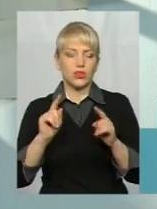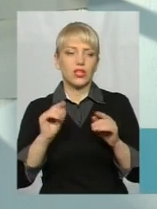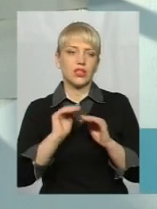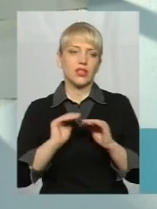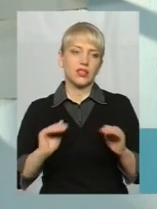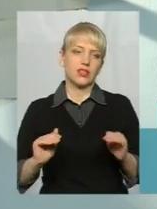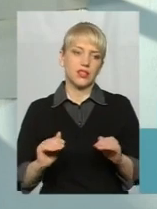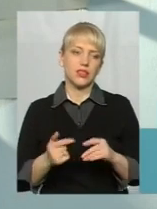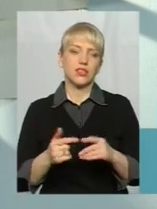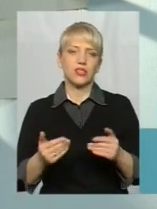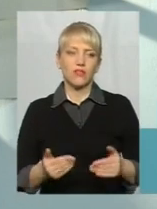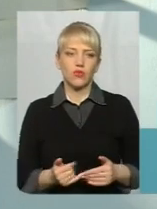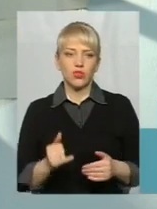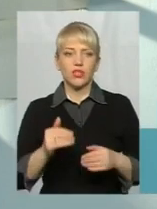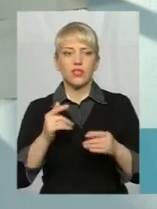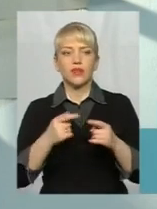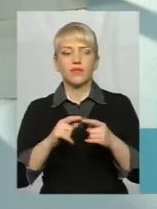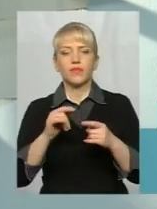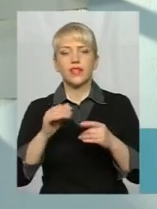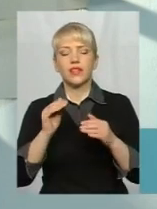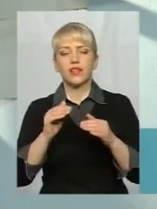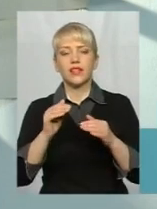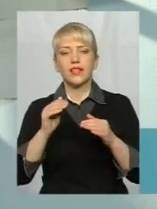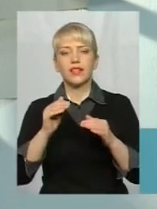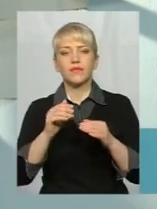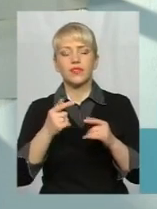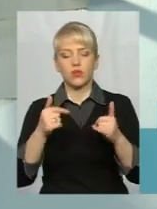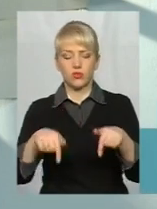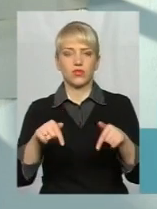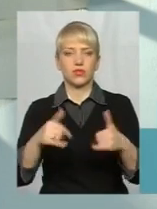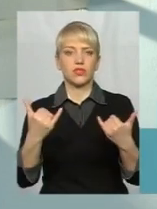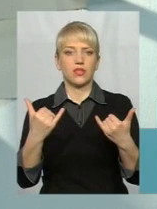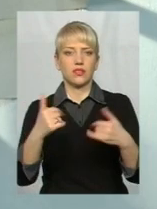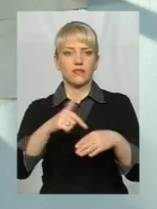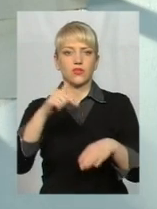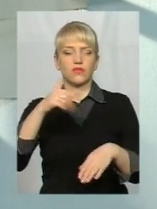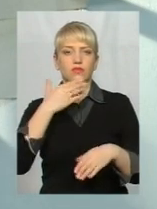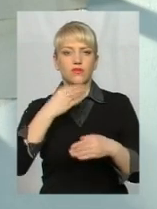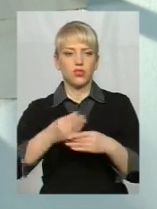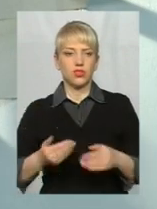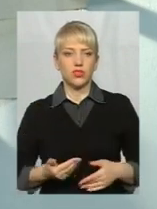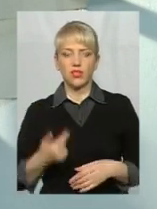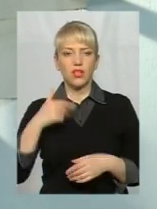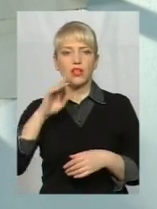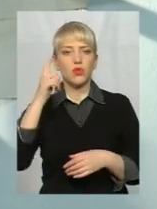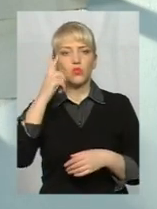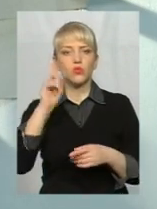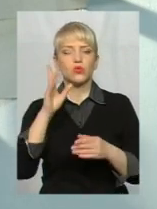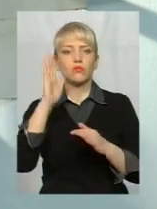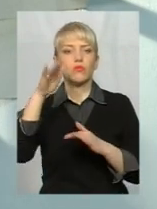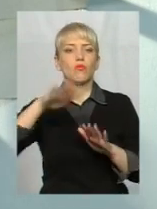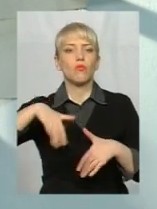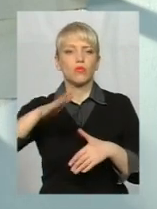дорослі навіть вчаться у дітей, жити тут і зараз. От тут зараз я відчуваю своє життя. Я не думаю потім, що з цим станеться.